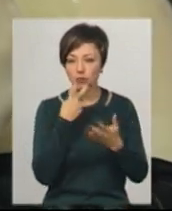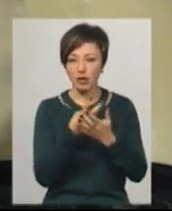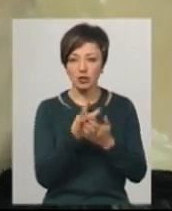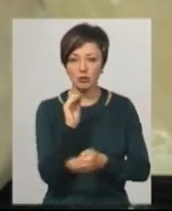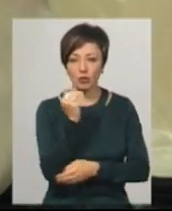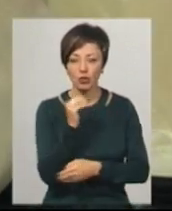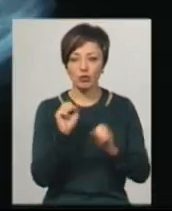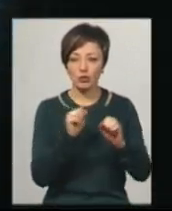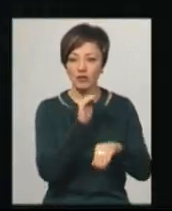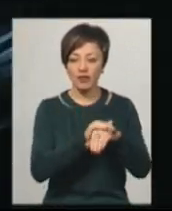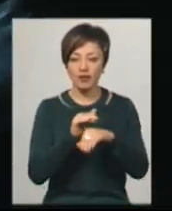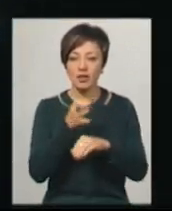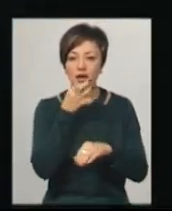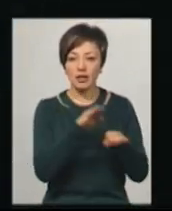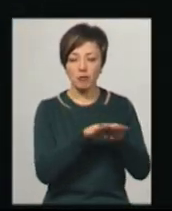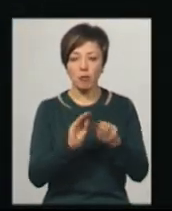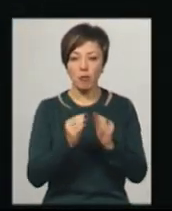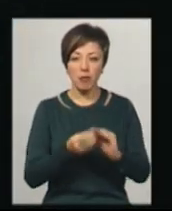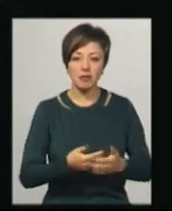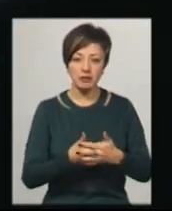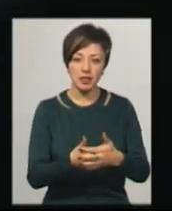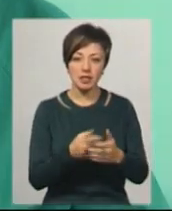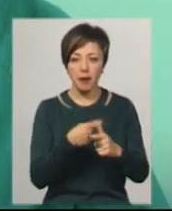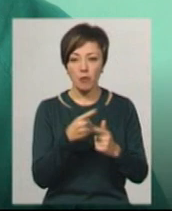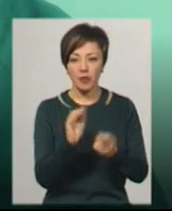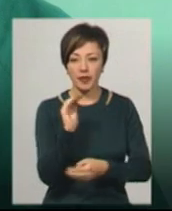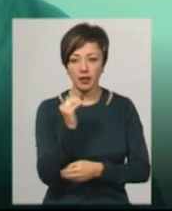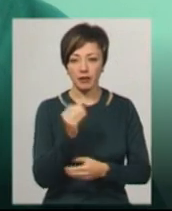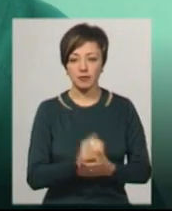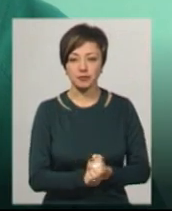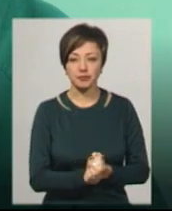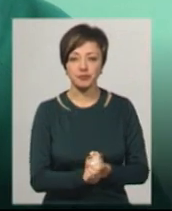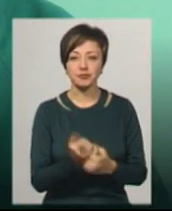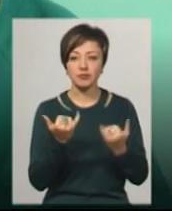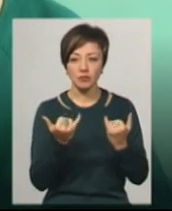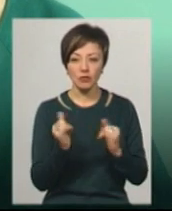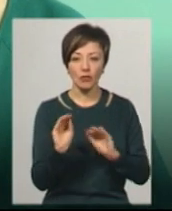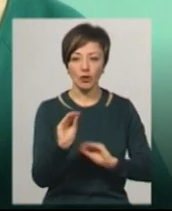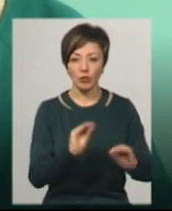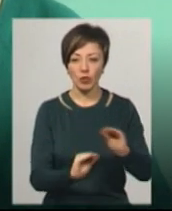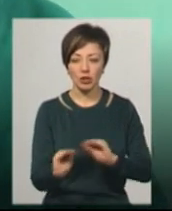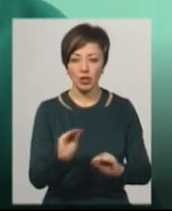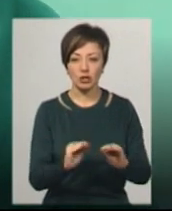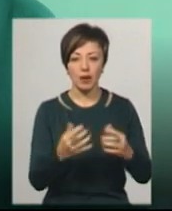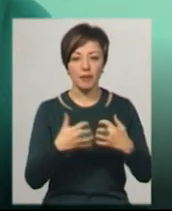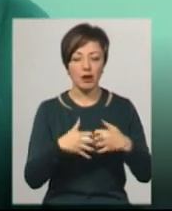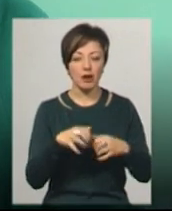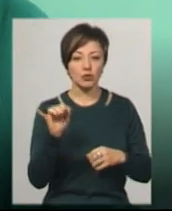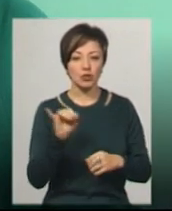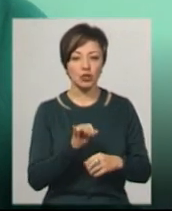допоможе виявити на ранніх термінах проблеми з вагітністю чи плодом. Сьогодні відбувся монтаж апарату, і